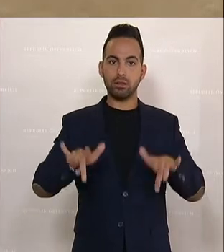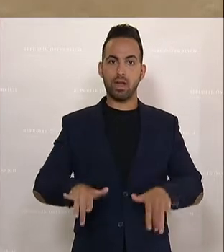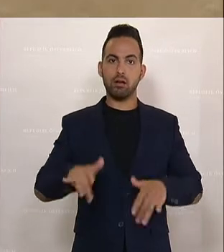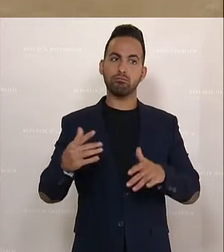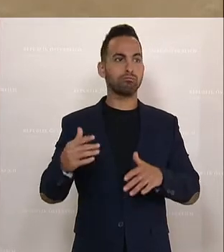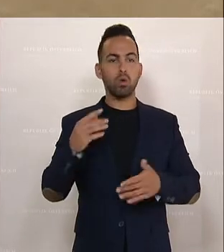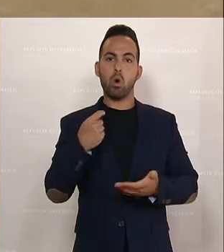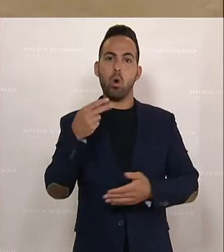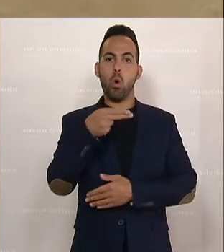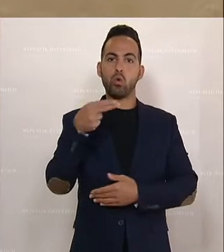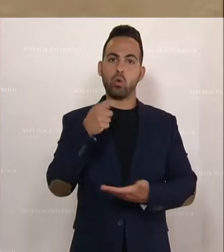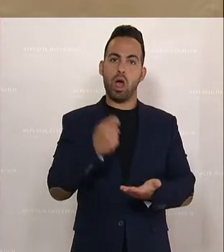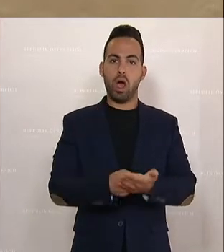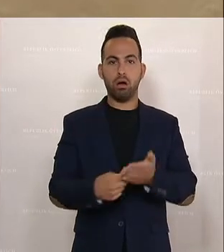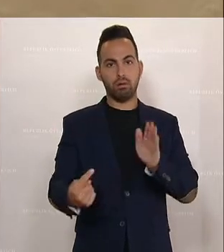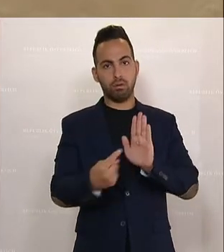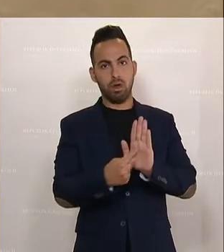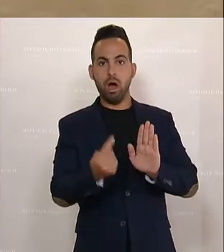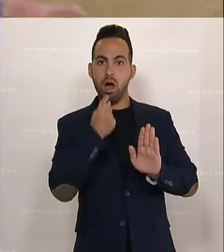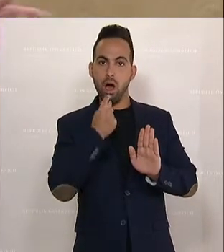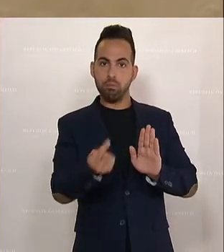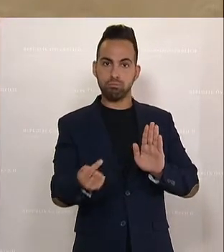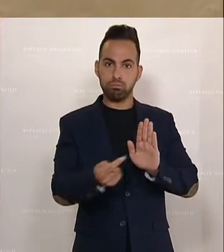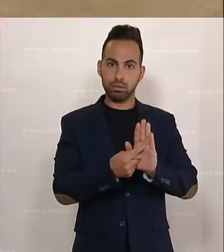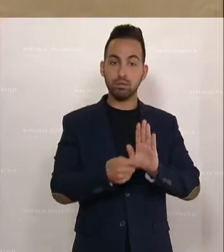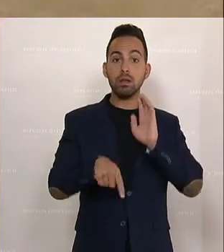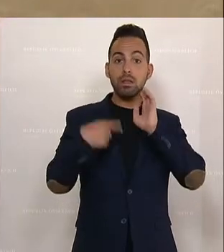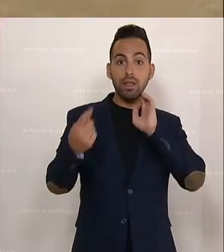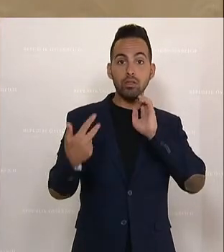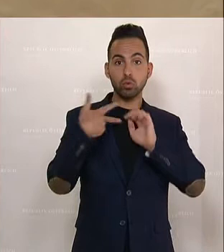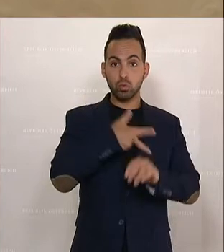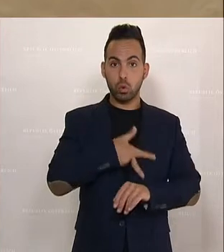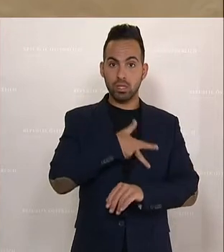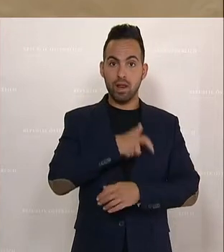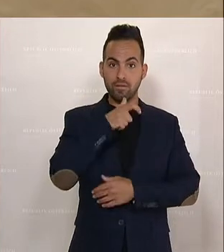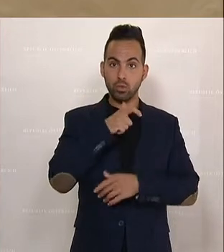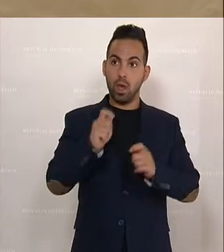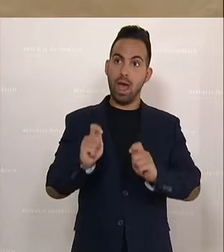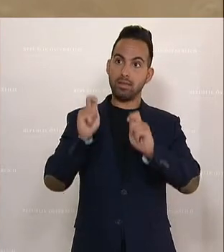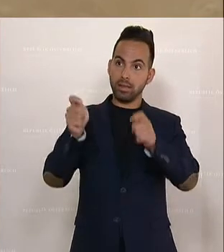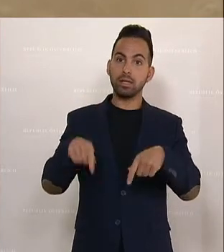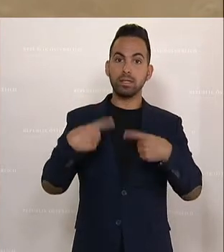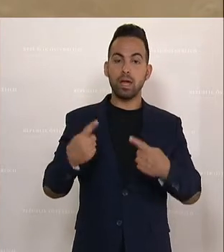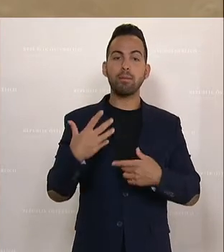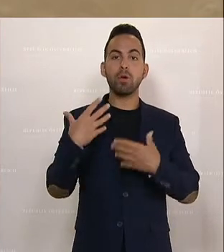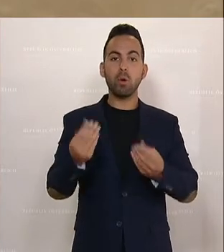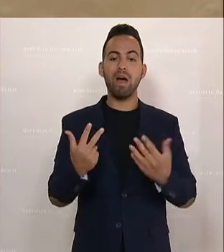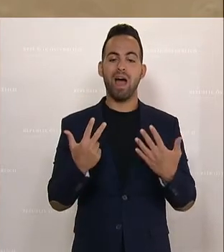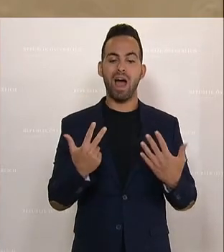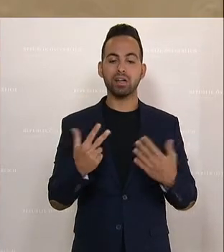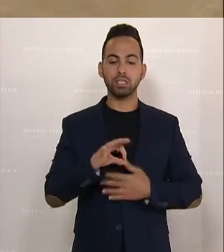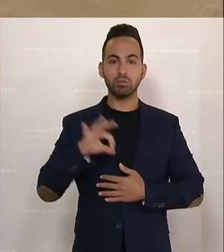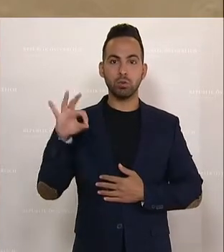festgelegtes Honorar aus. Wenn diese bei der Sozialversicherung einreichen, bekommen sie 80 Prozent,